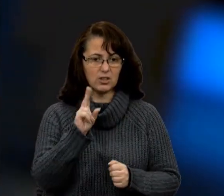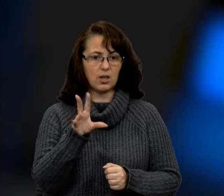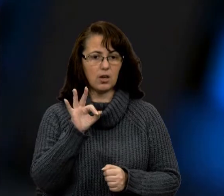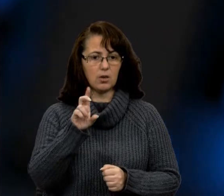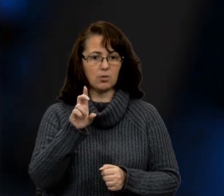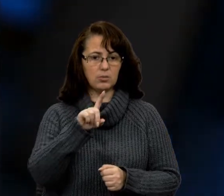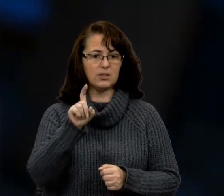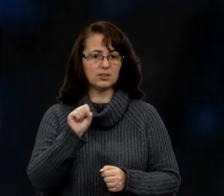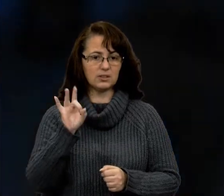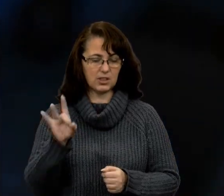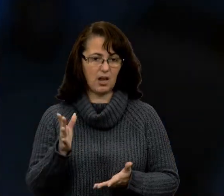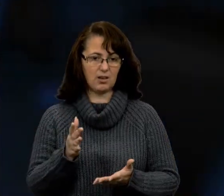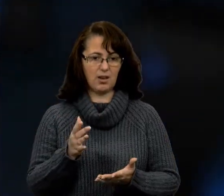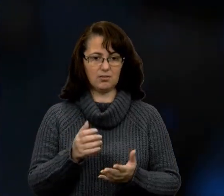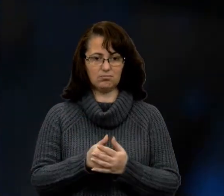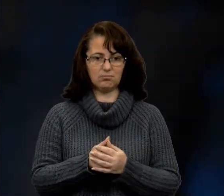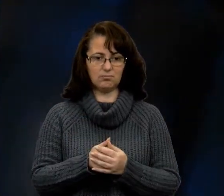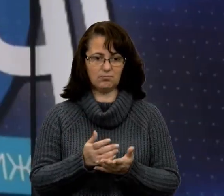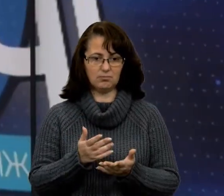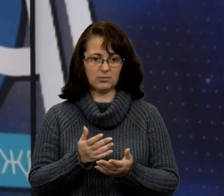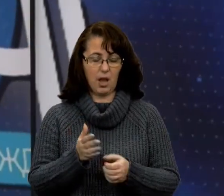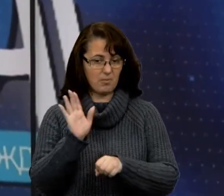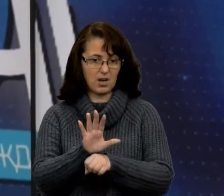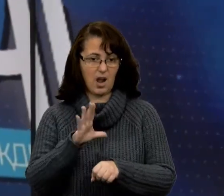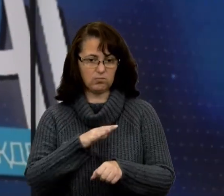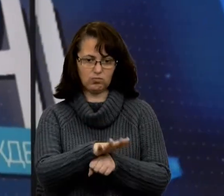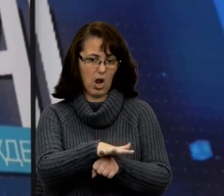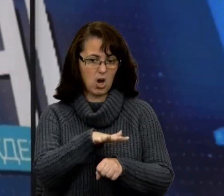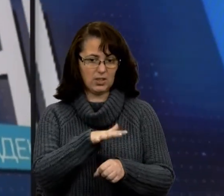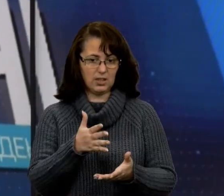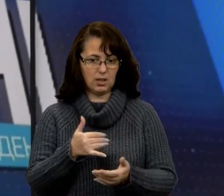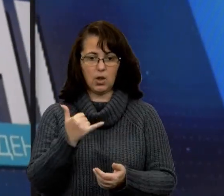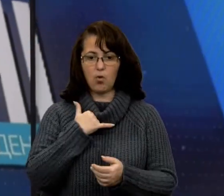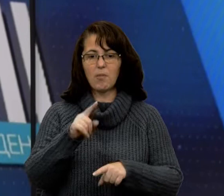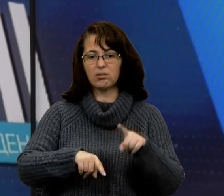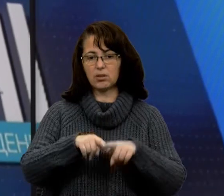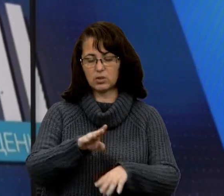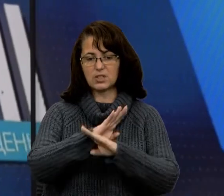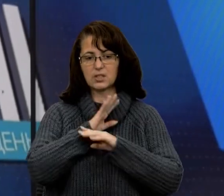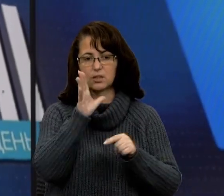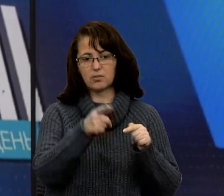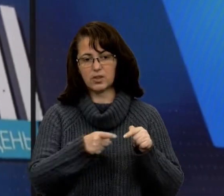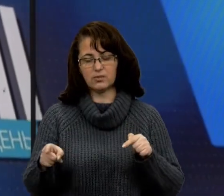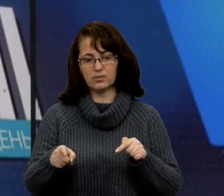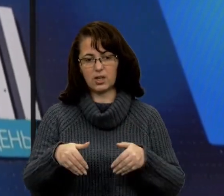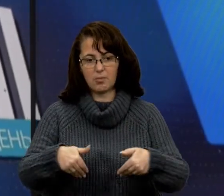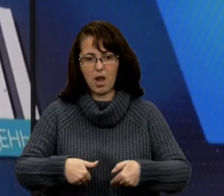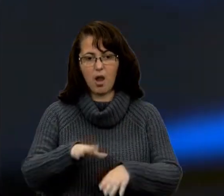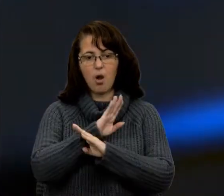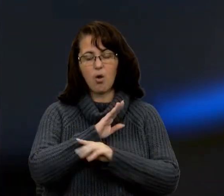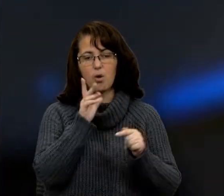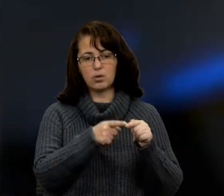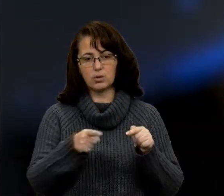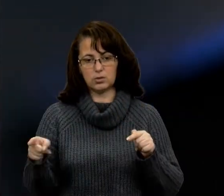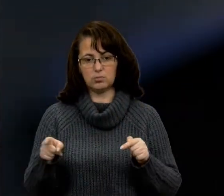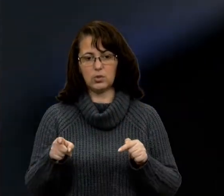надіслати ту Сибиру або розстріляти. У мене родичі загинули під час Голодобору на Кубані. Мама 29